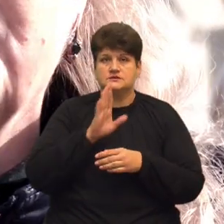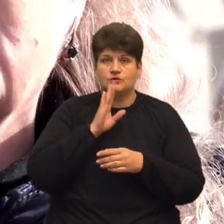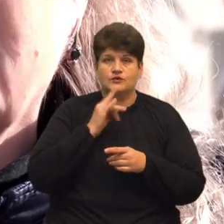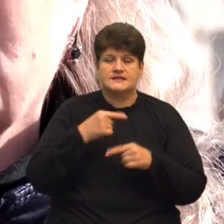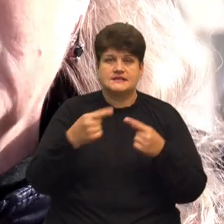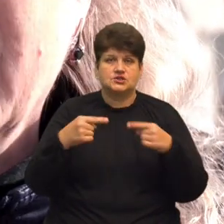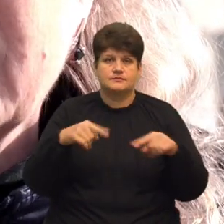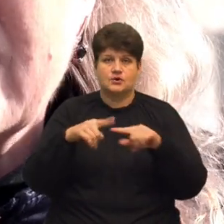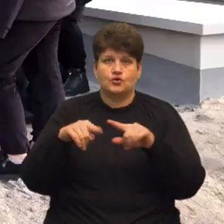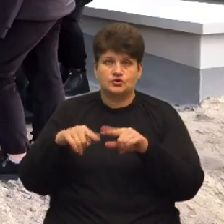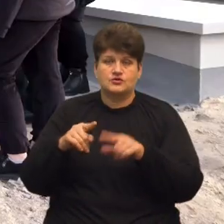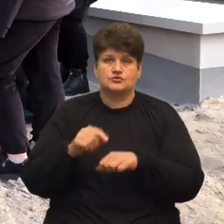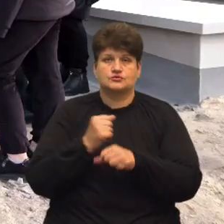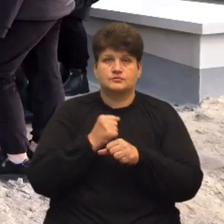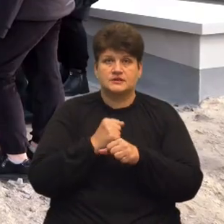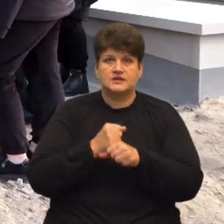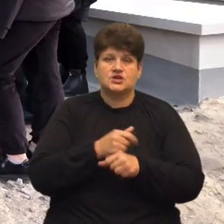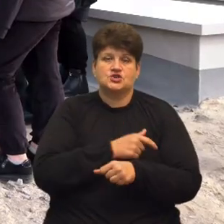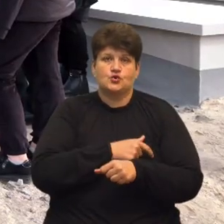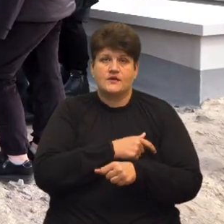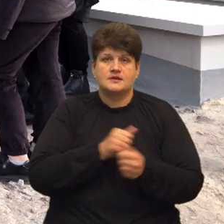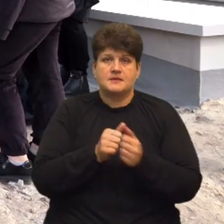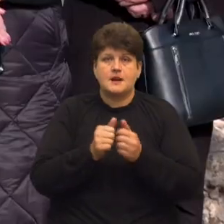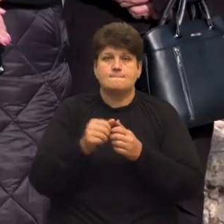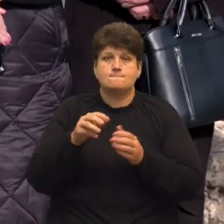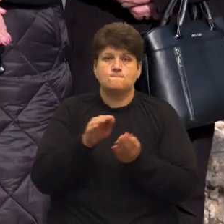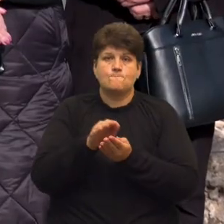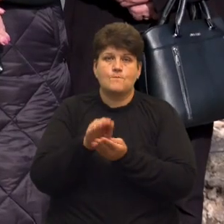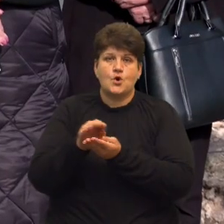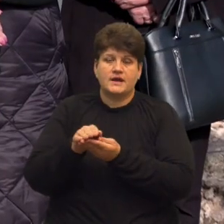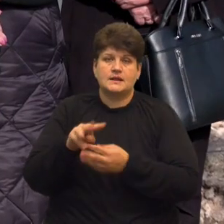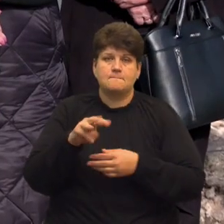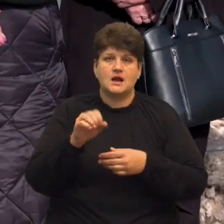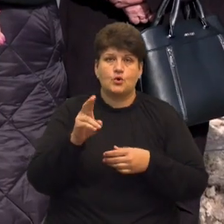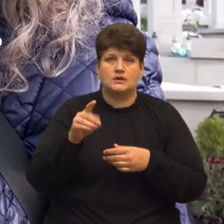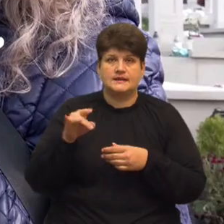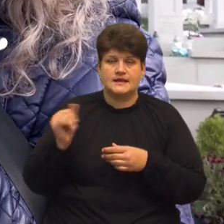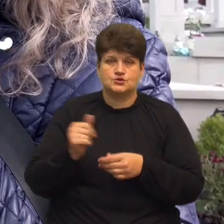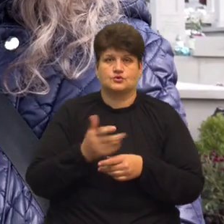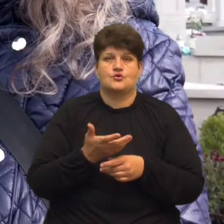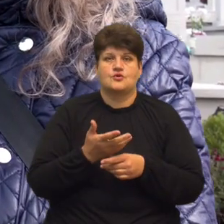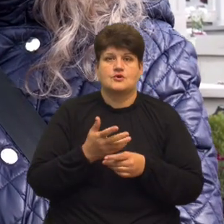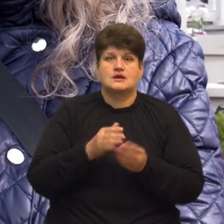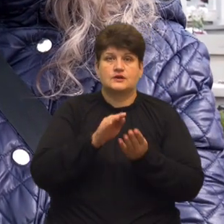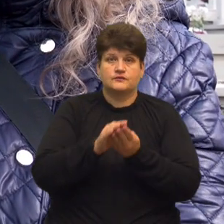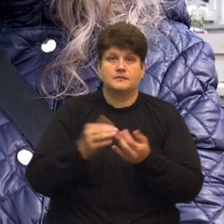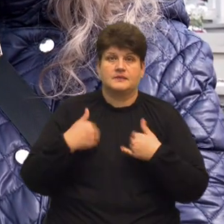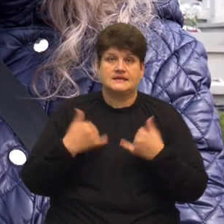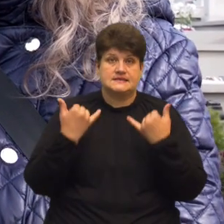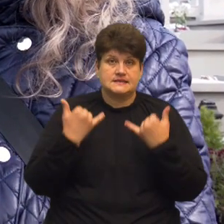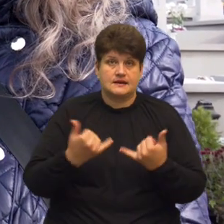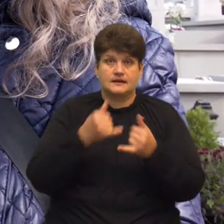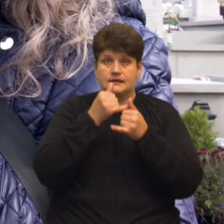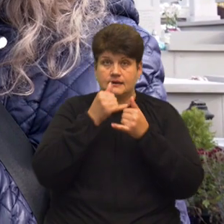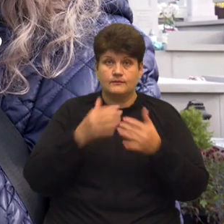родичами загиблих влаштували чергування біля могили на пантеоні героїв Миколенецького кладовища Ми зараз навіть не можемо